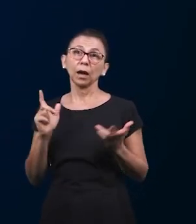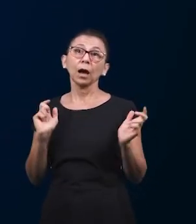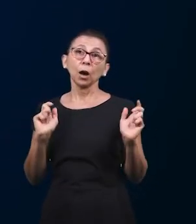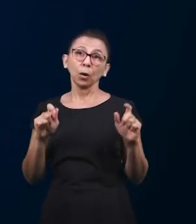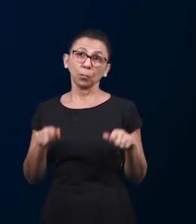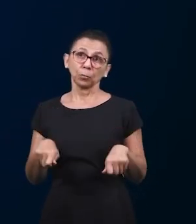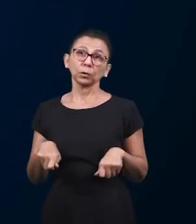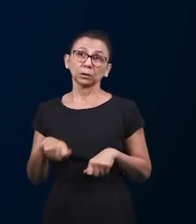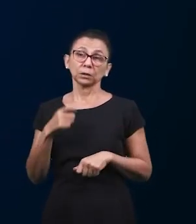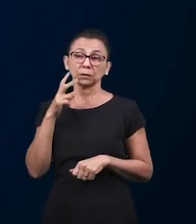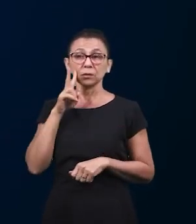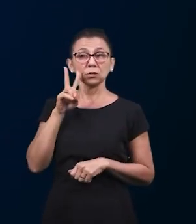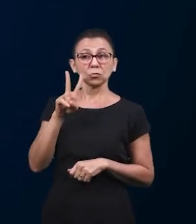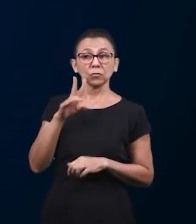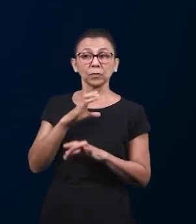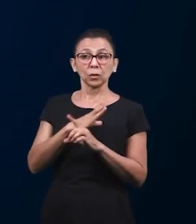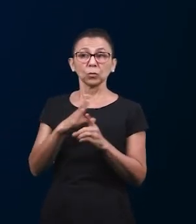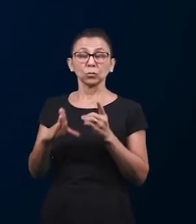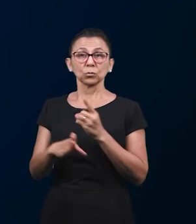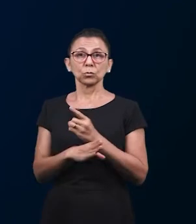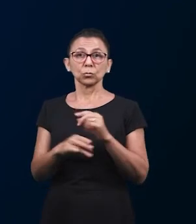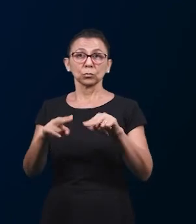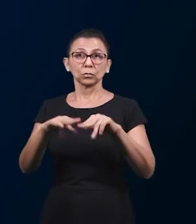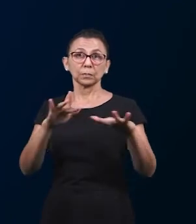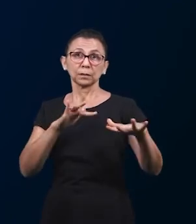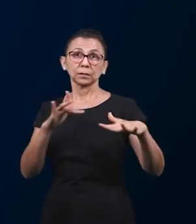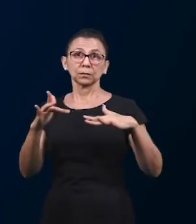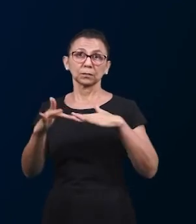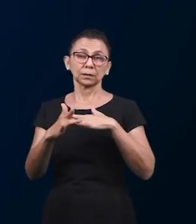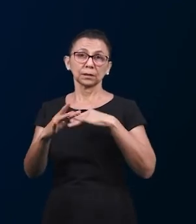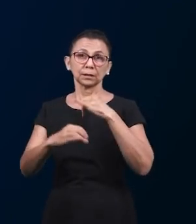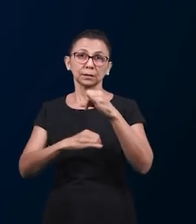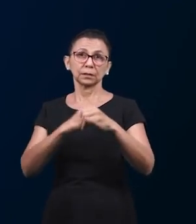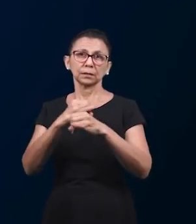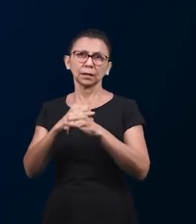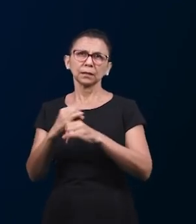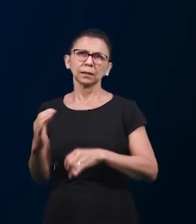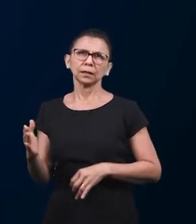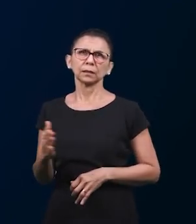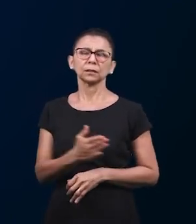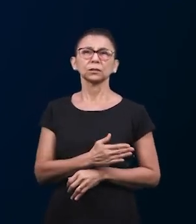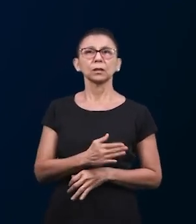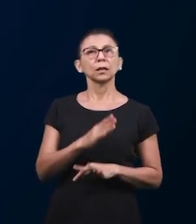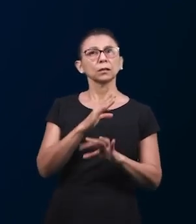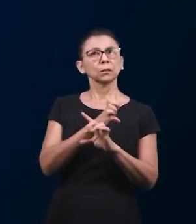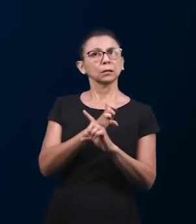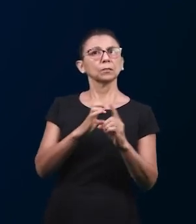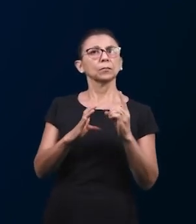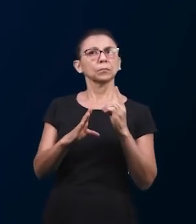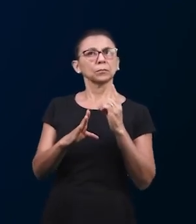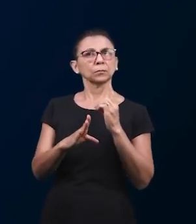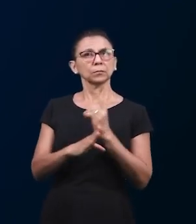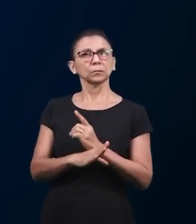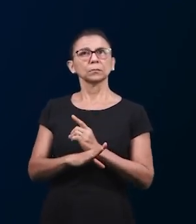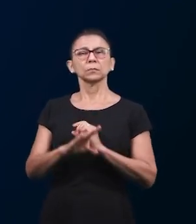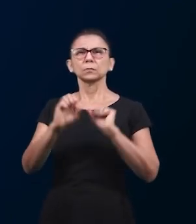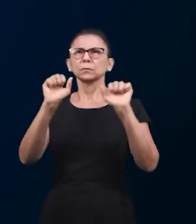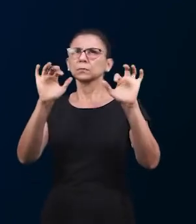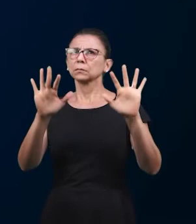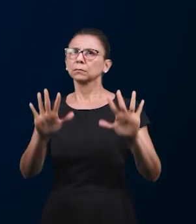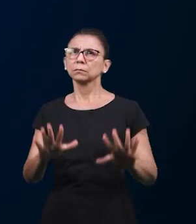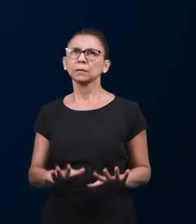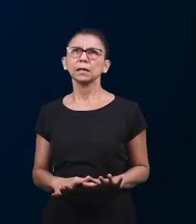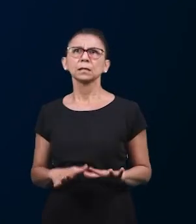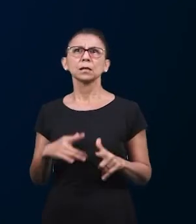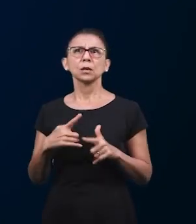для нас это возможным через служение онлайн воскресная библейская школа является великим благословением потому что